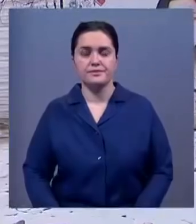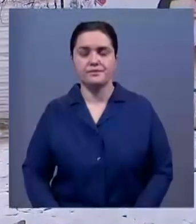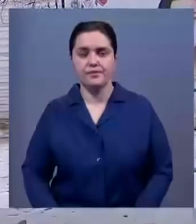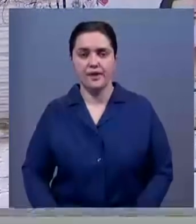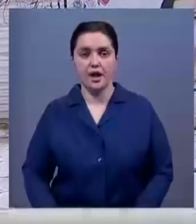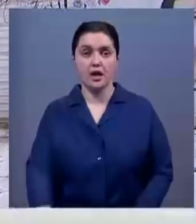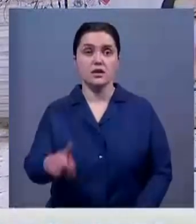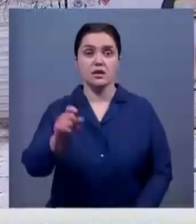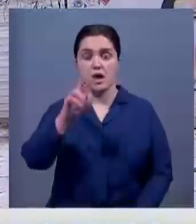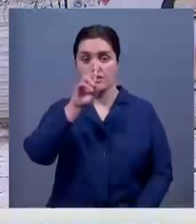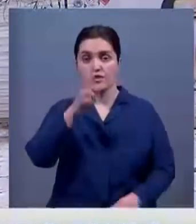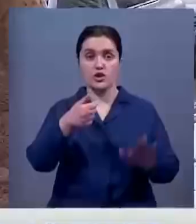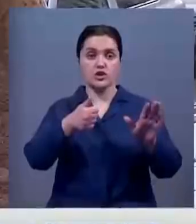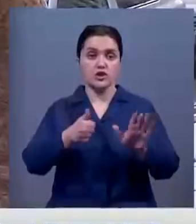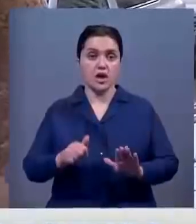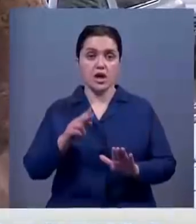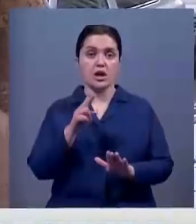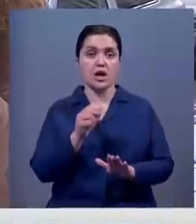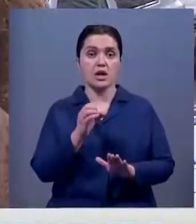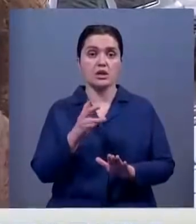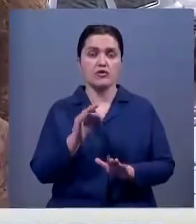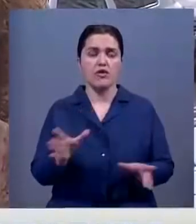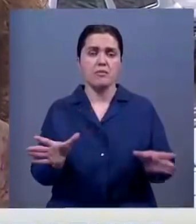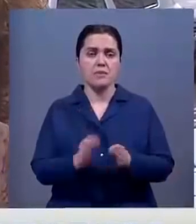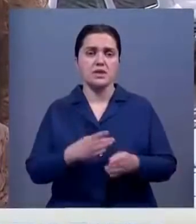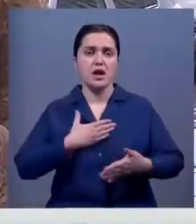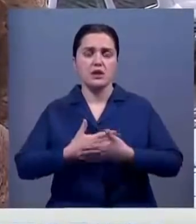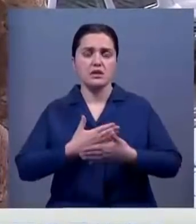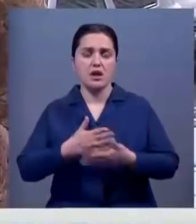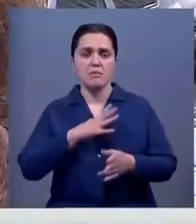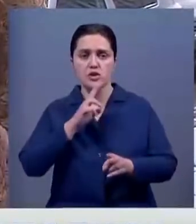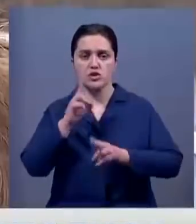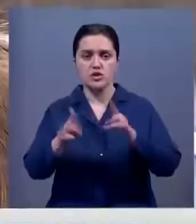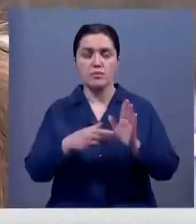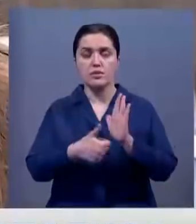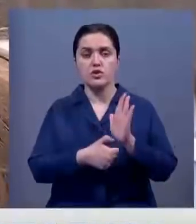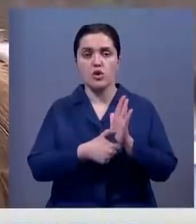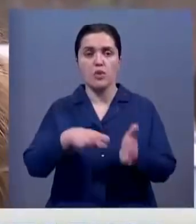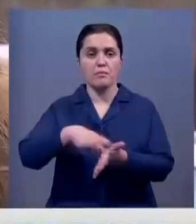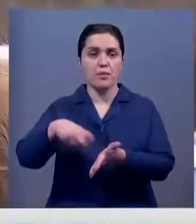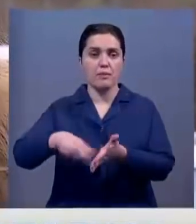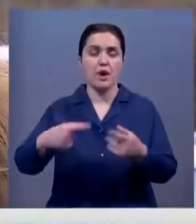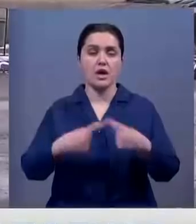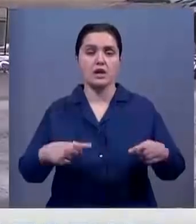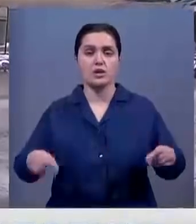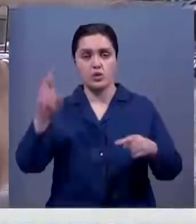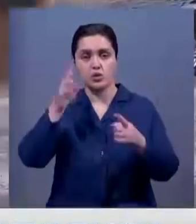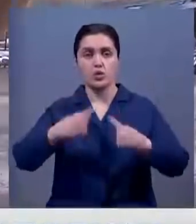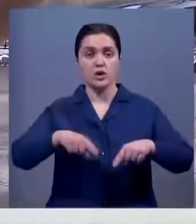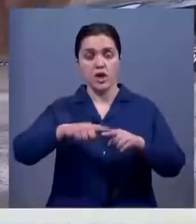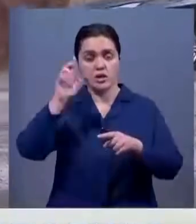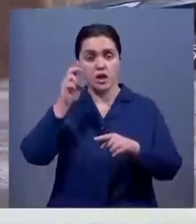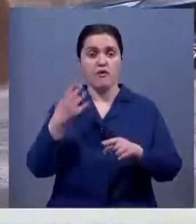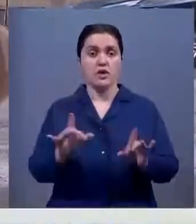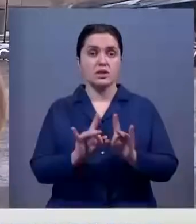За два с половиной года Мурат Касенов вместе с активистами написал больше 600 писем в разные госорганы города и страны. По его